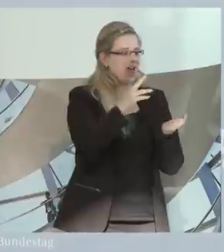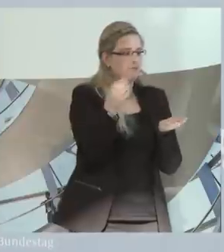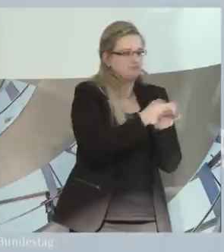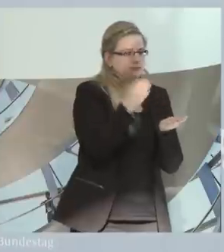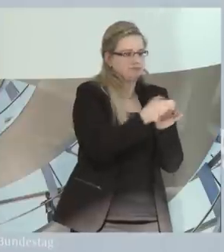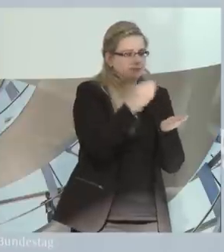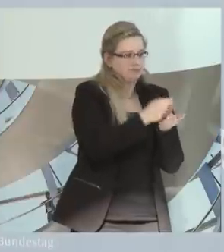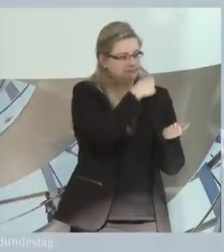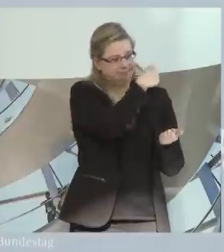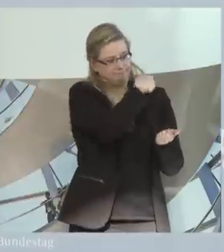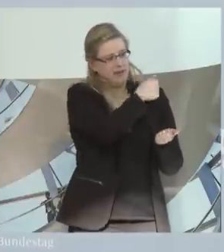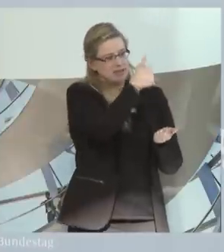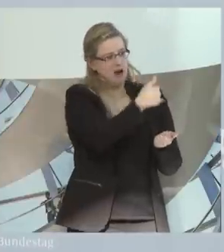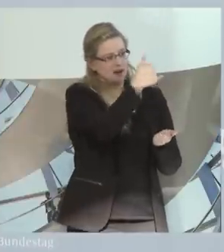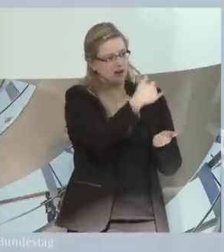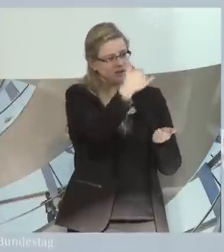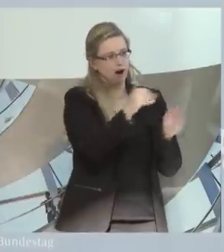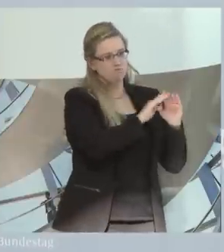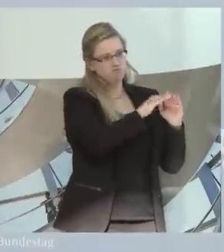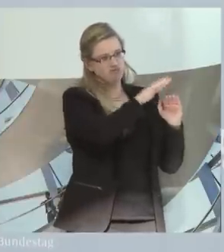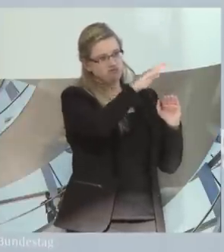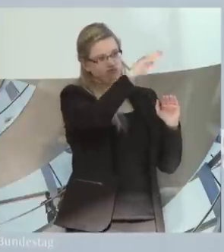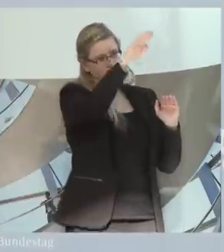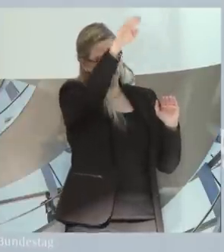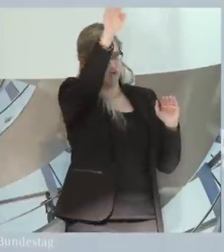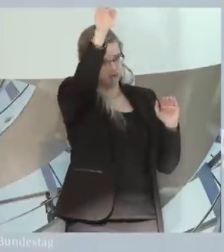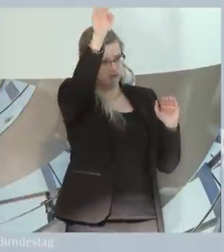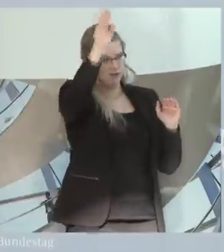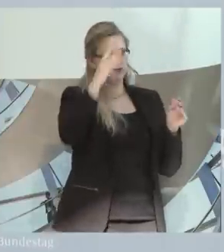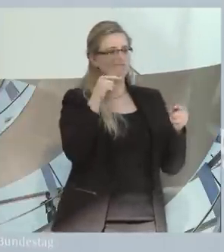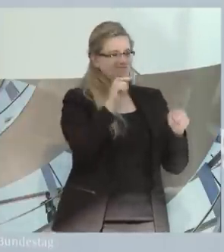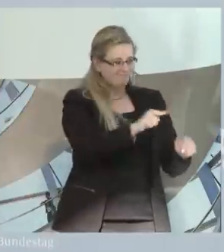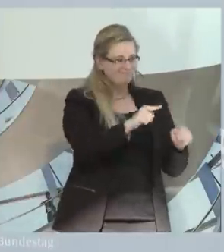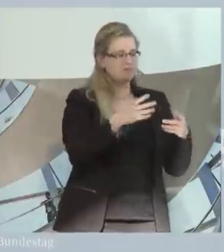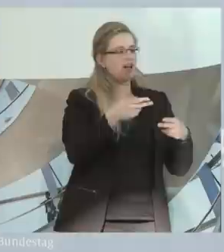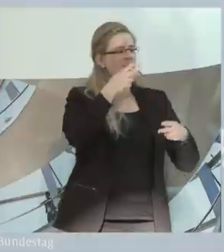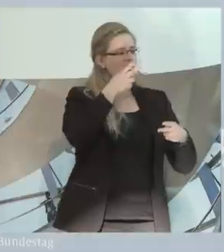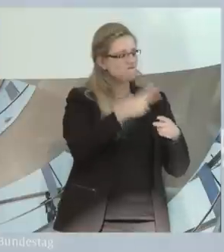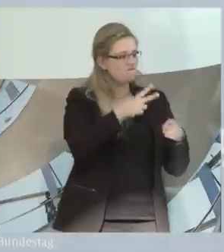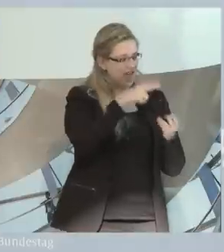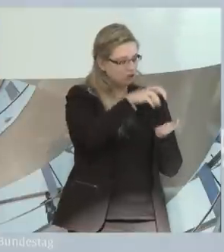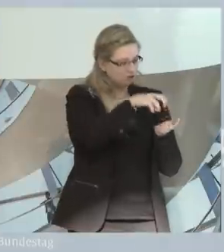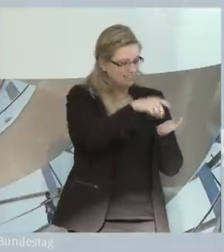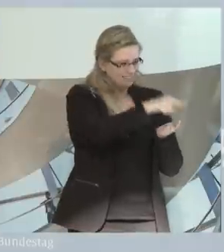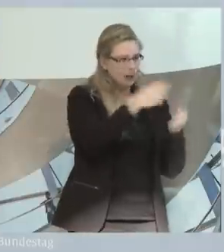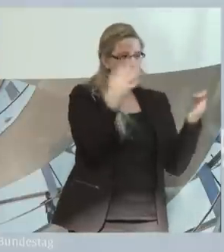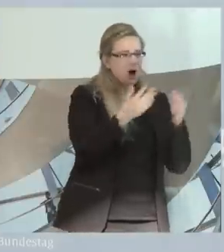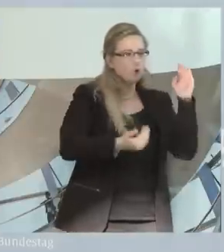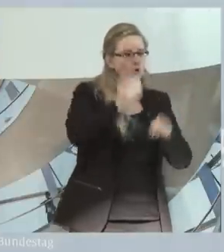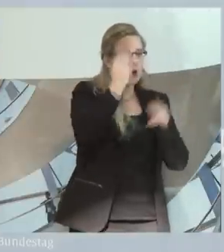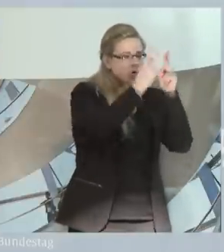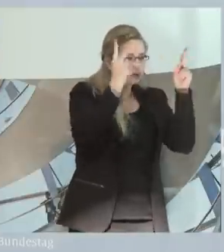Jahren erheblich angestiegen. Neue Konzepte müssen in den Werkstätten für behinderte Menschen